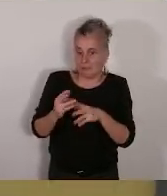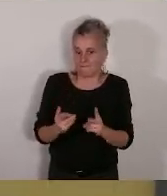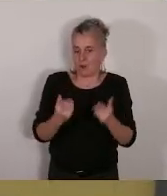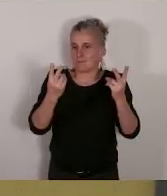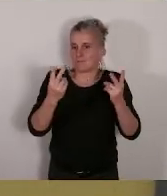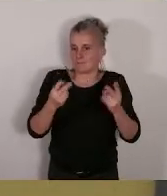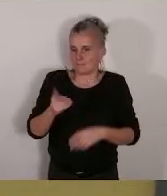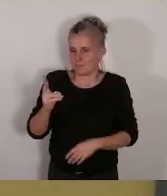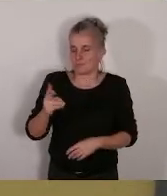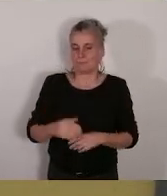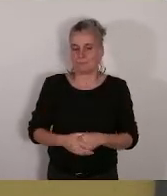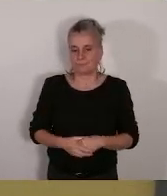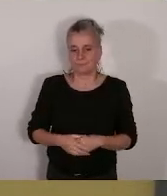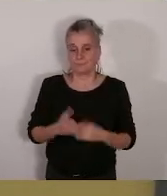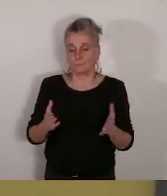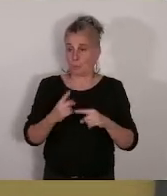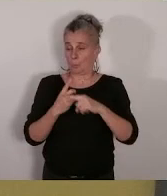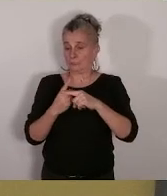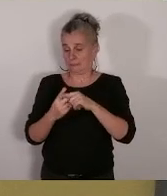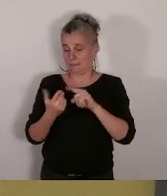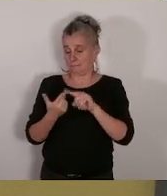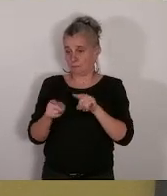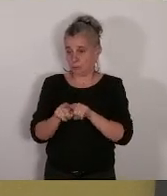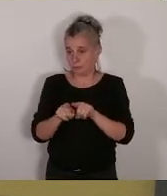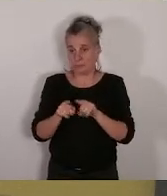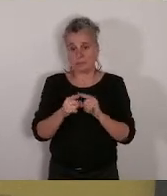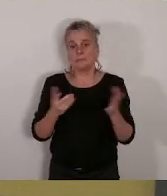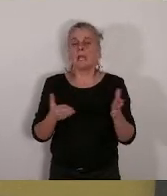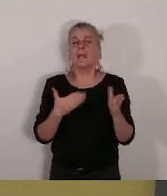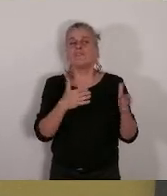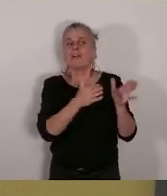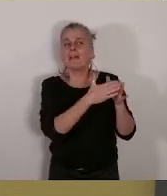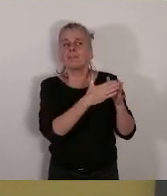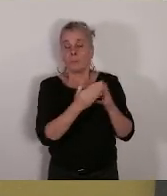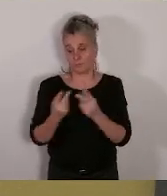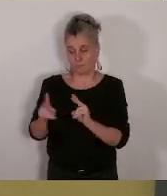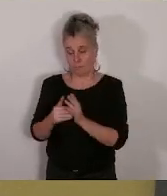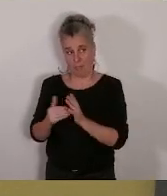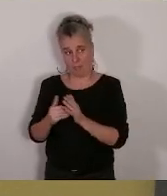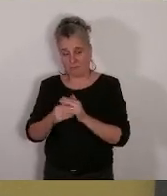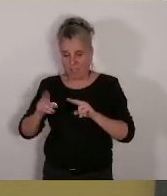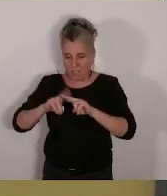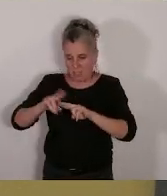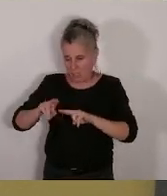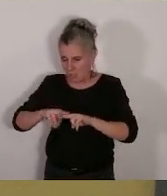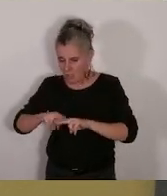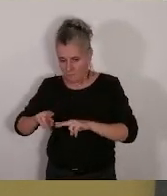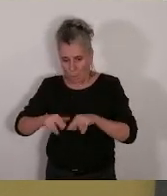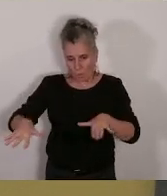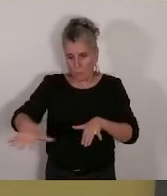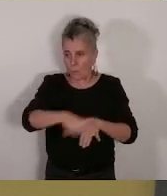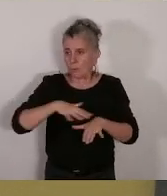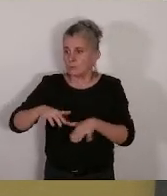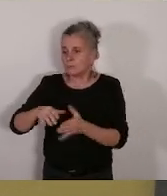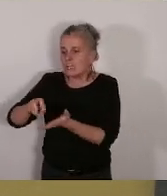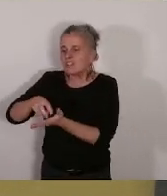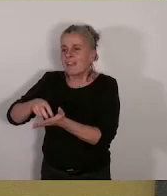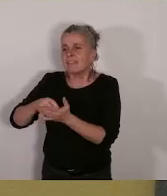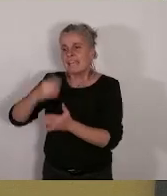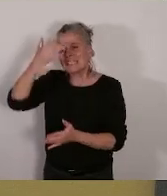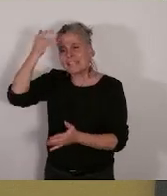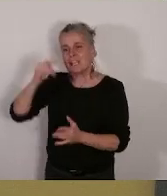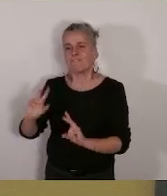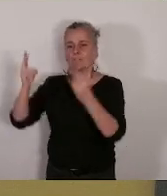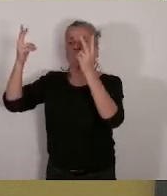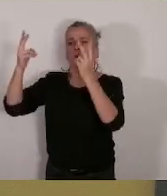que les travaux que vous avez demandé que la mairie de Marseille engage pour la réhabilitation complète du jardin de Saint-Victor, je dis jardin